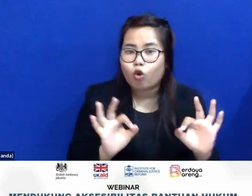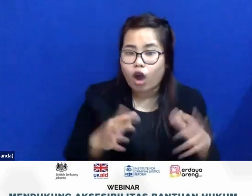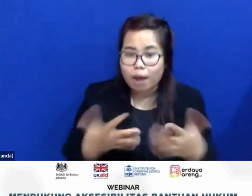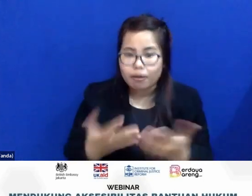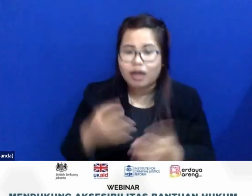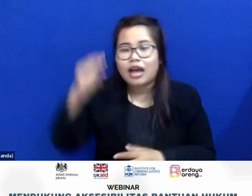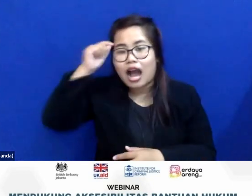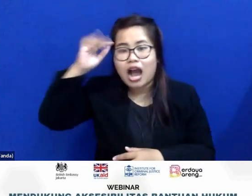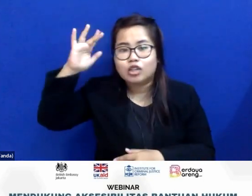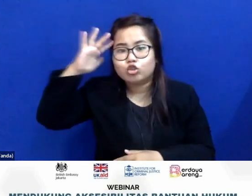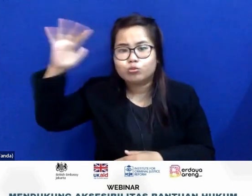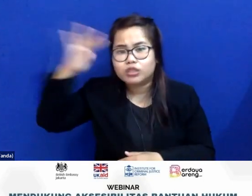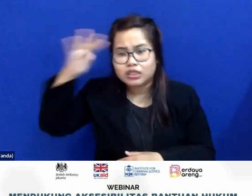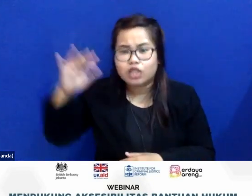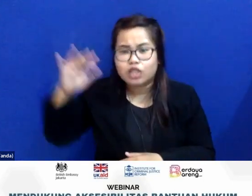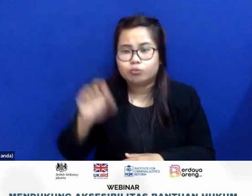Asumsinya itu benar.